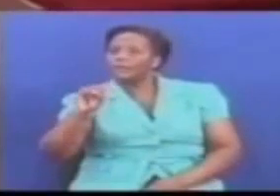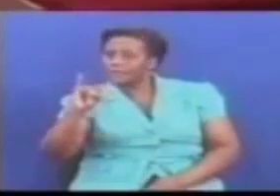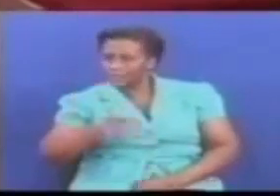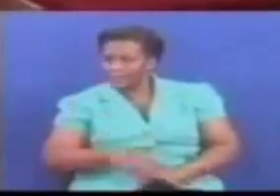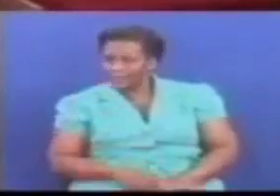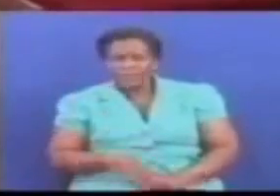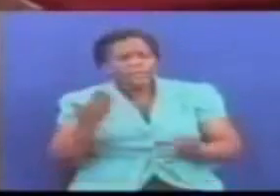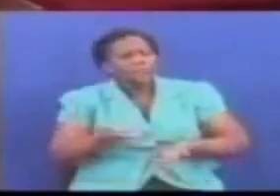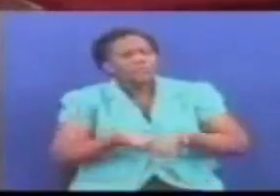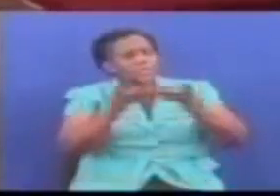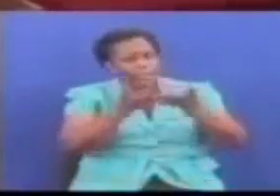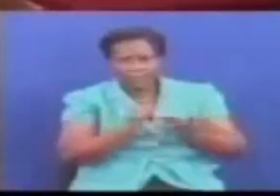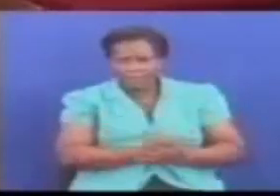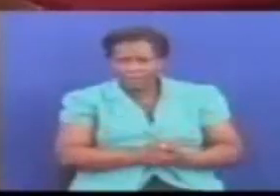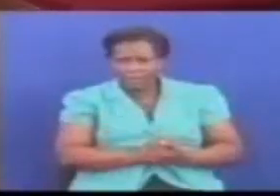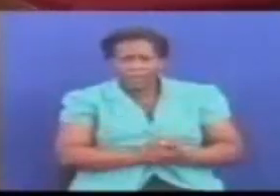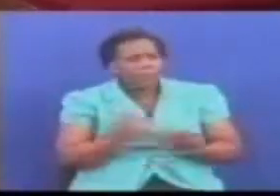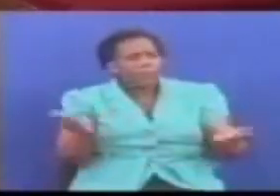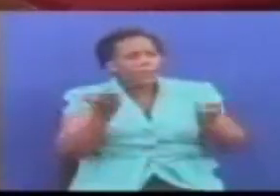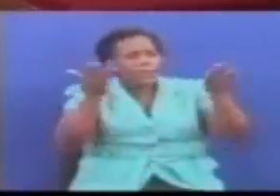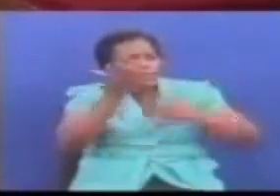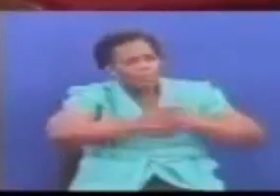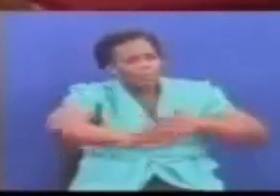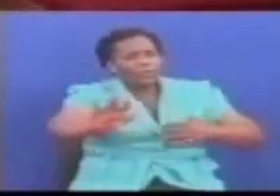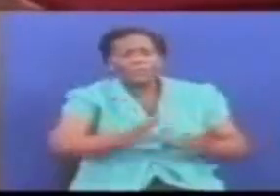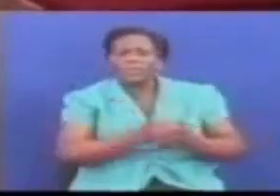Ili waendereze lile bonde kwa kilimu Hii naonyesha zahiri komba tubagu